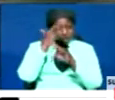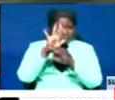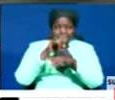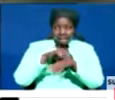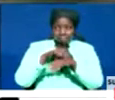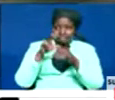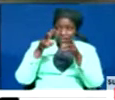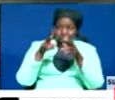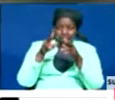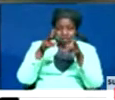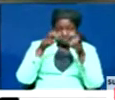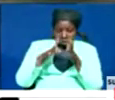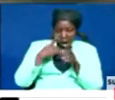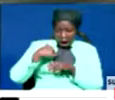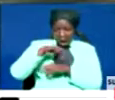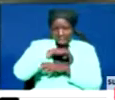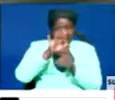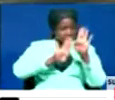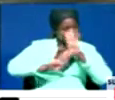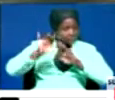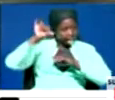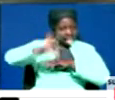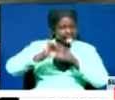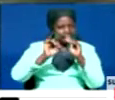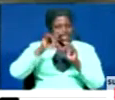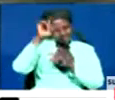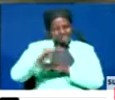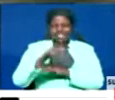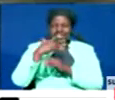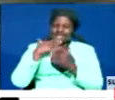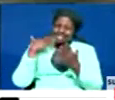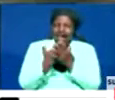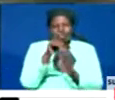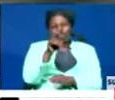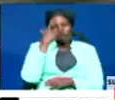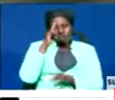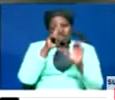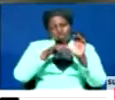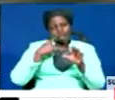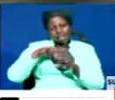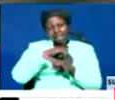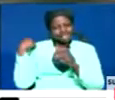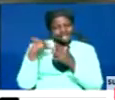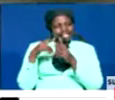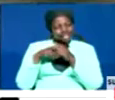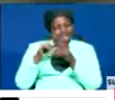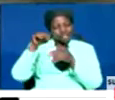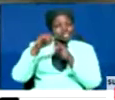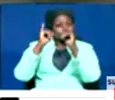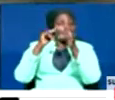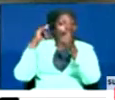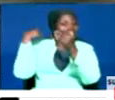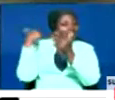hatutukua watuvu wanithamu kwa kututua shukranizetu Kwa kowewe kwa kungana nasi kwanzi ya mwanzoni muatarifa hizi hadi sasa